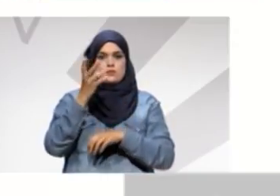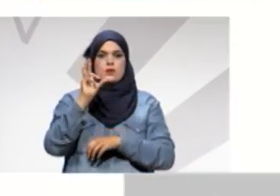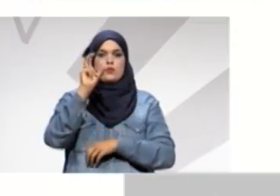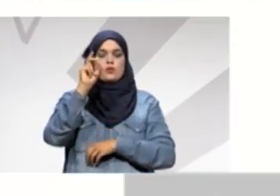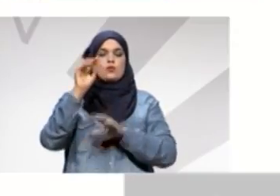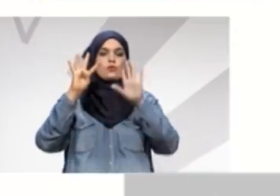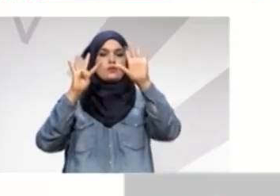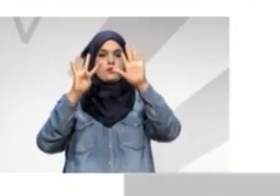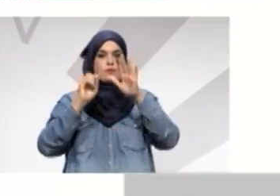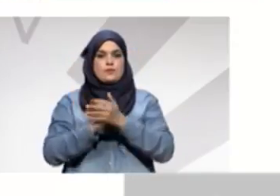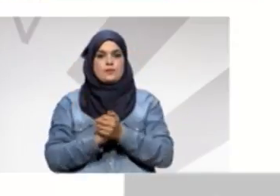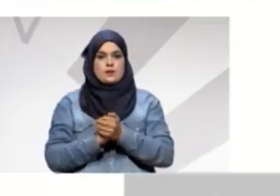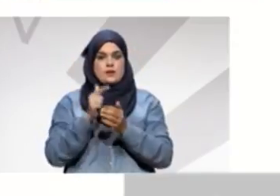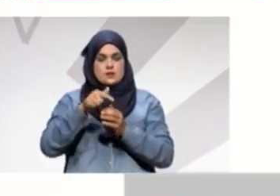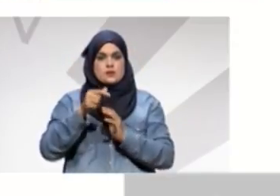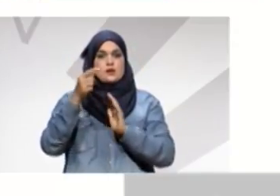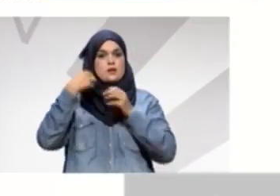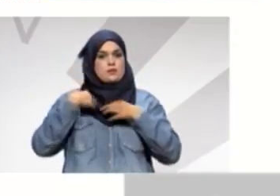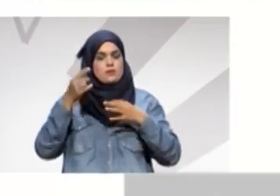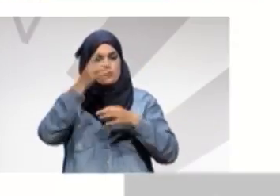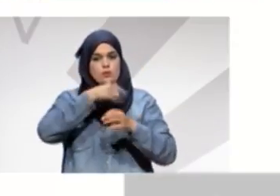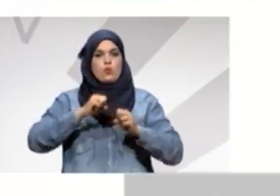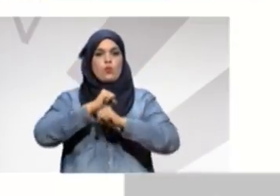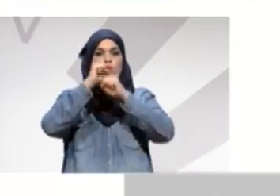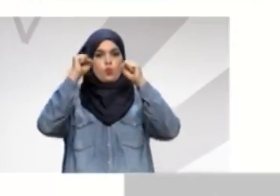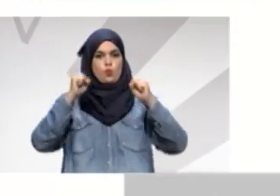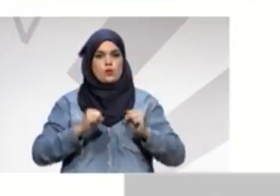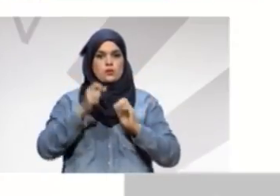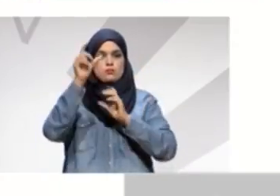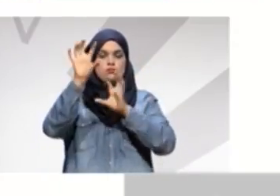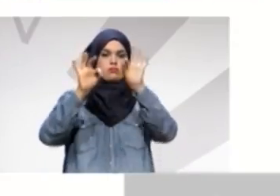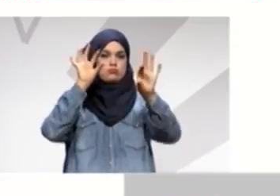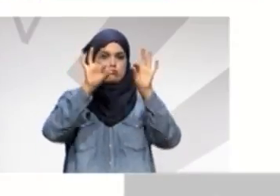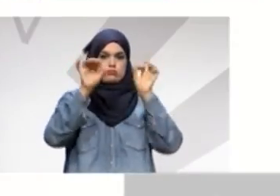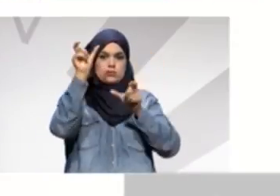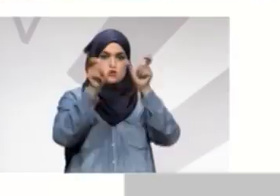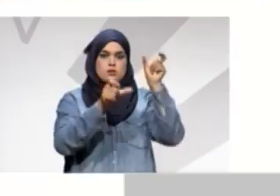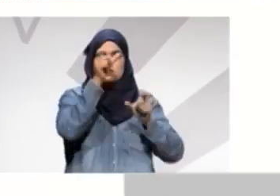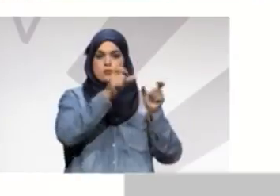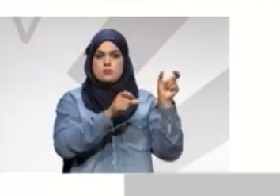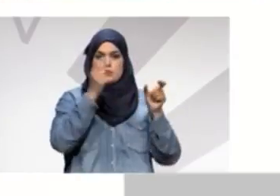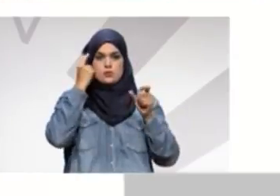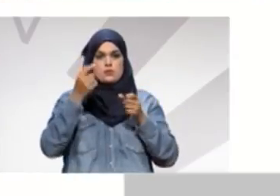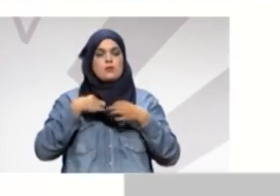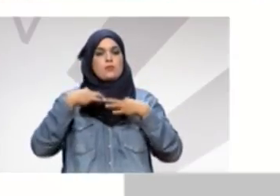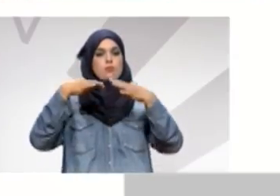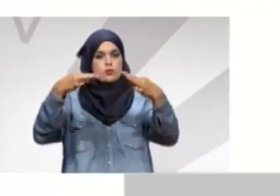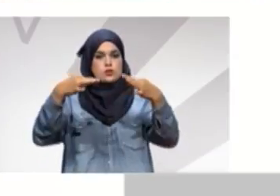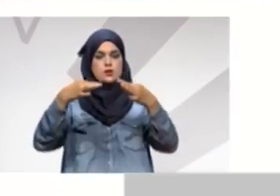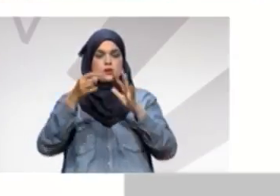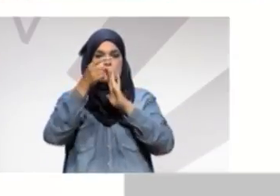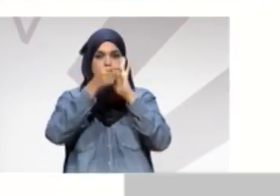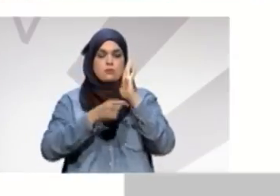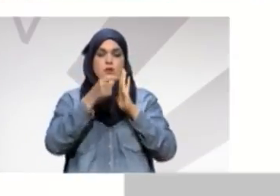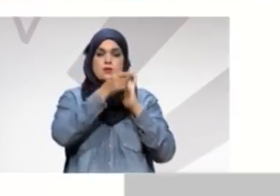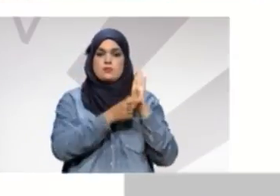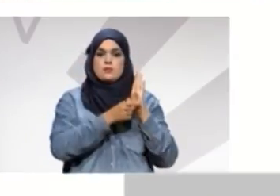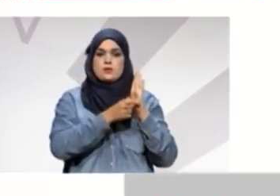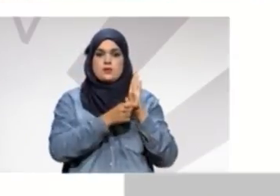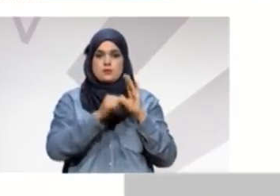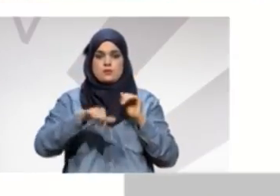هي مبادرة وطنية عندنا مجموعة من القائمات المستقلة في